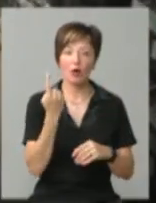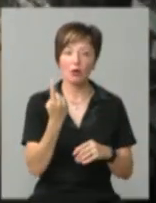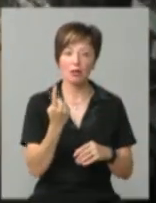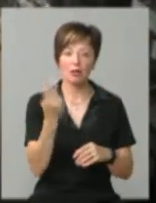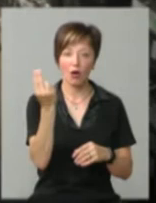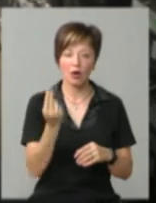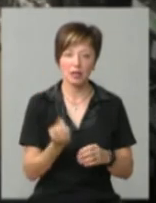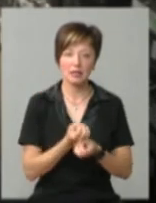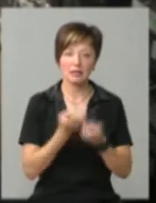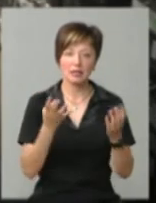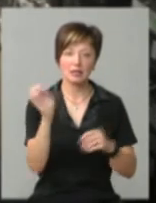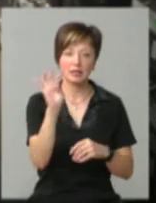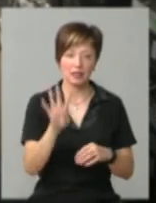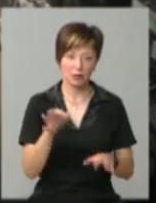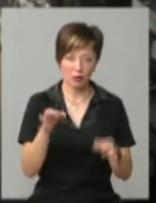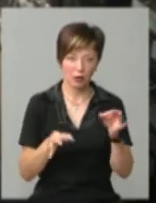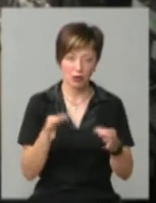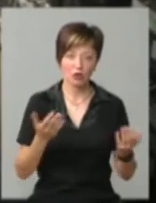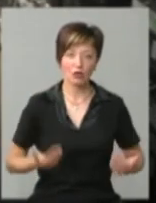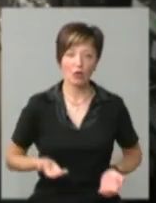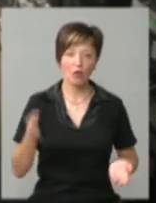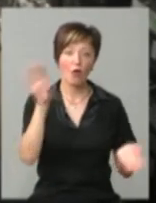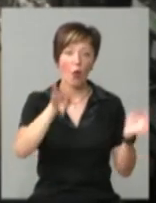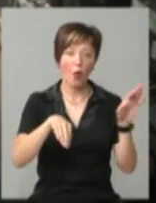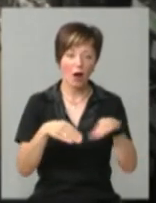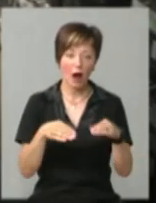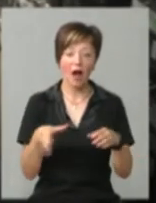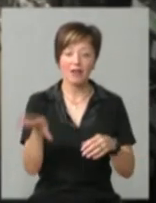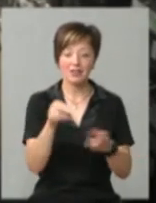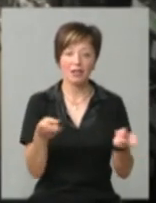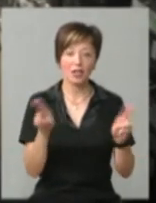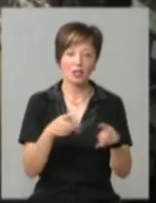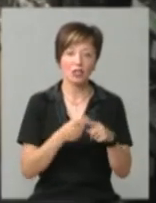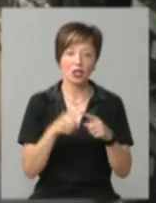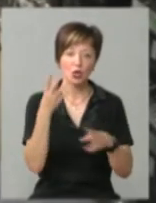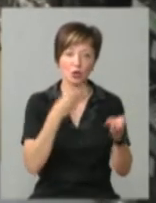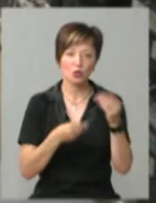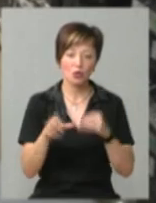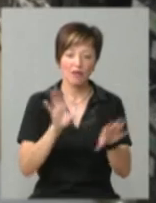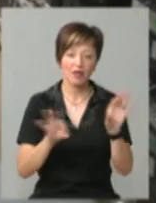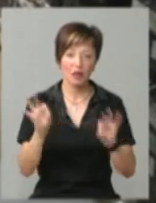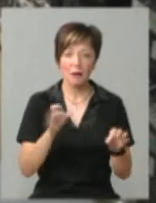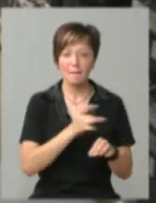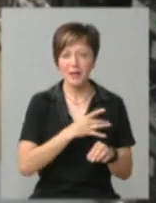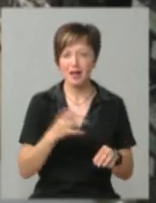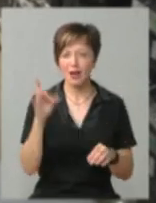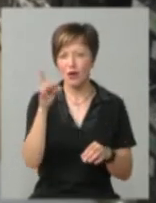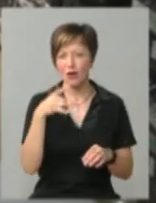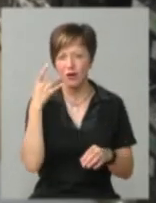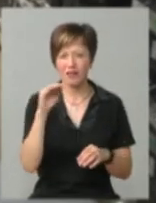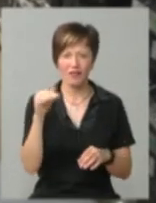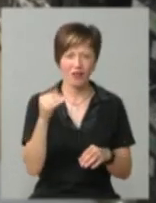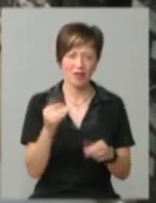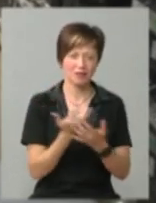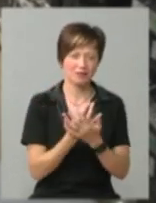окрас – це світло-сірий, вони живуть в горах, а все остальне – це вже штучно виведено. Білі, розові, фіолетові –